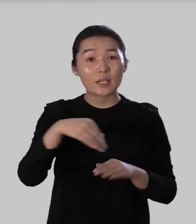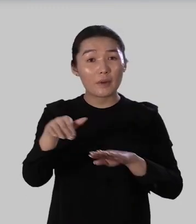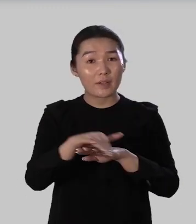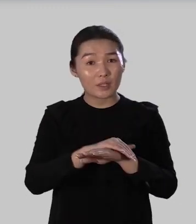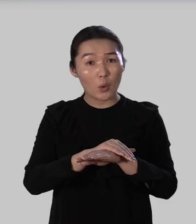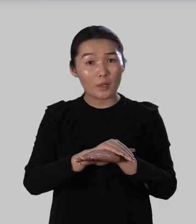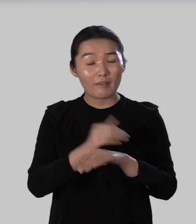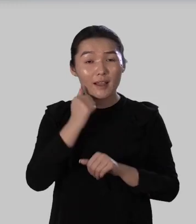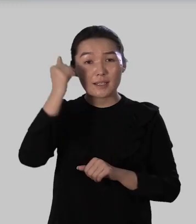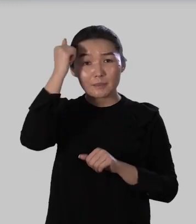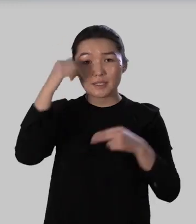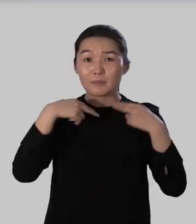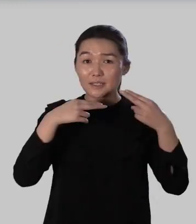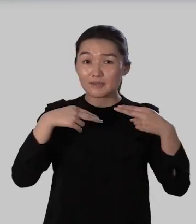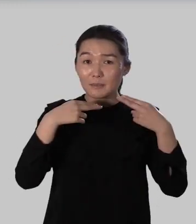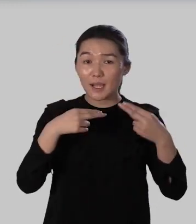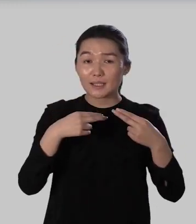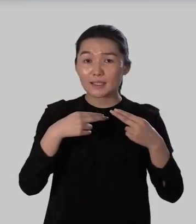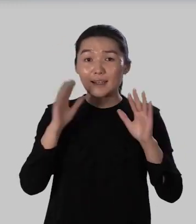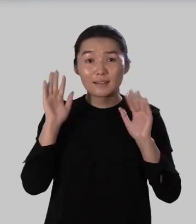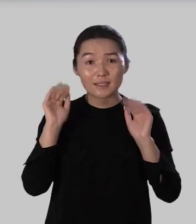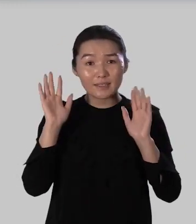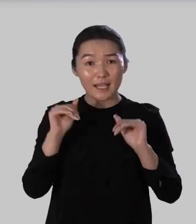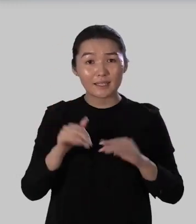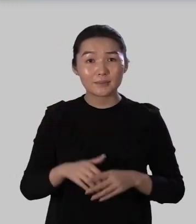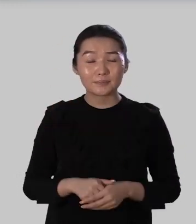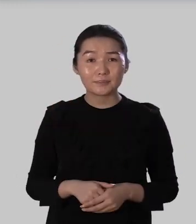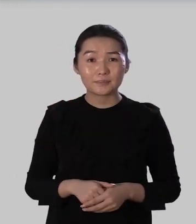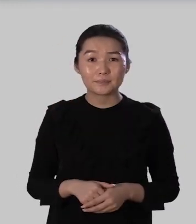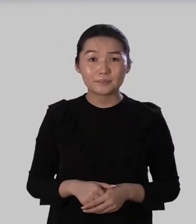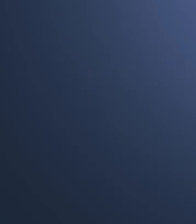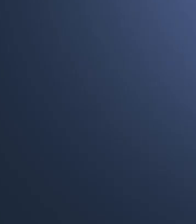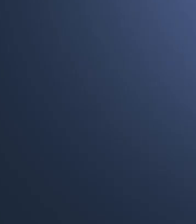самого доброго спасибо за внимание до свидания